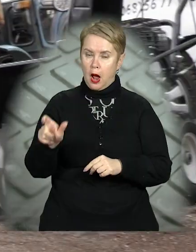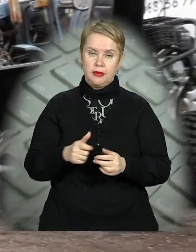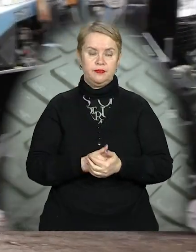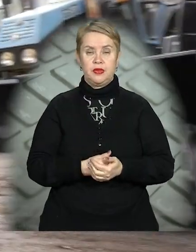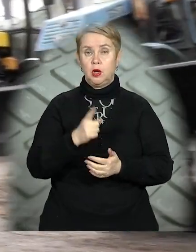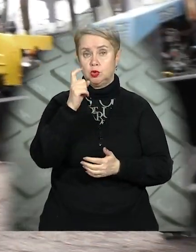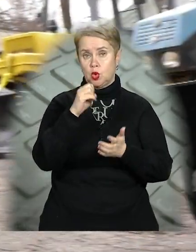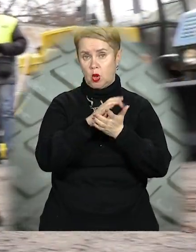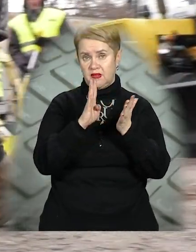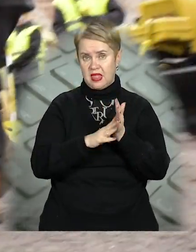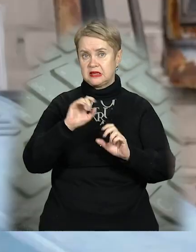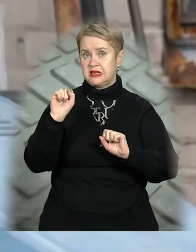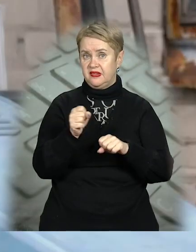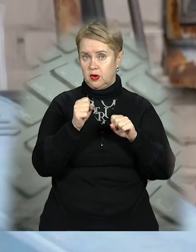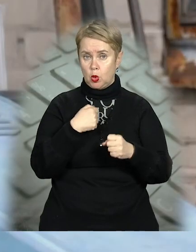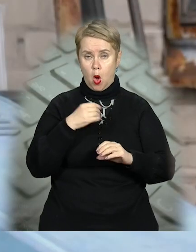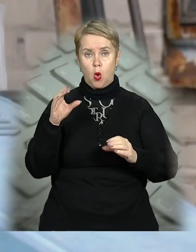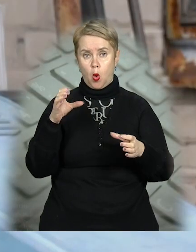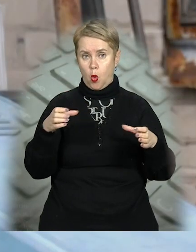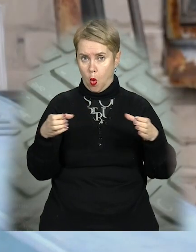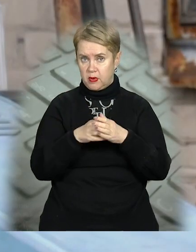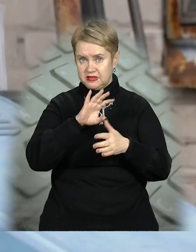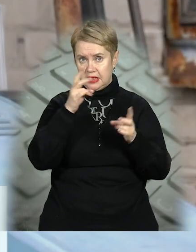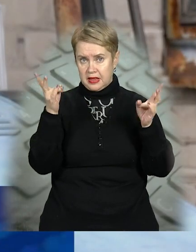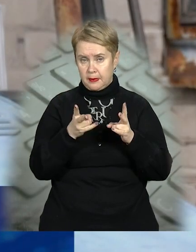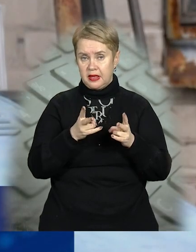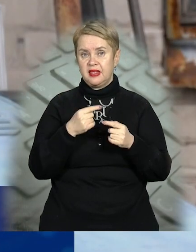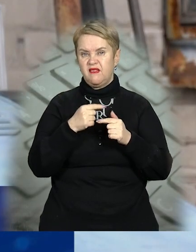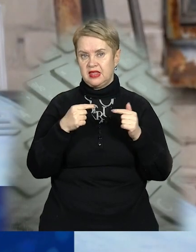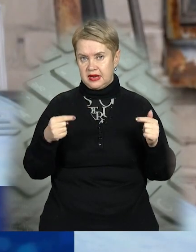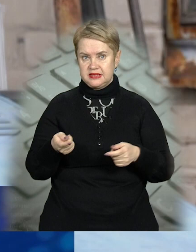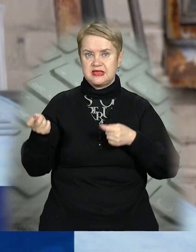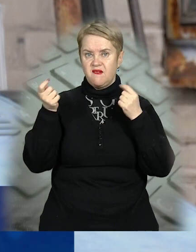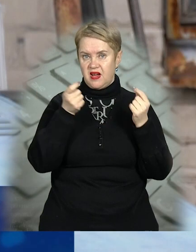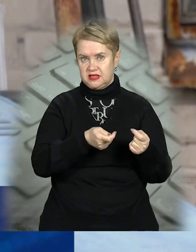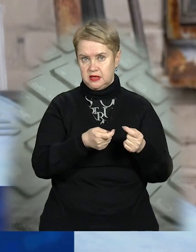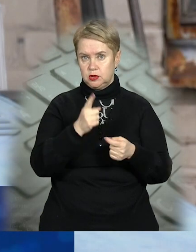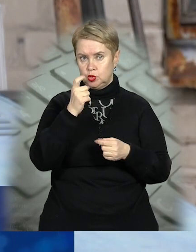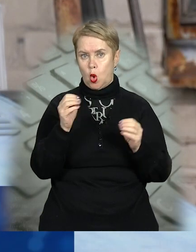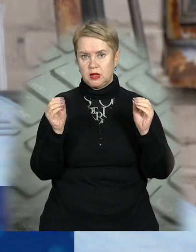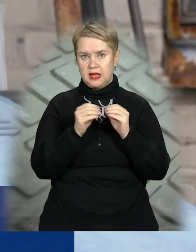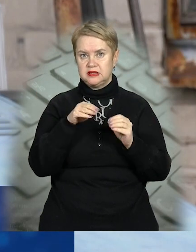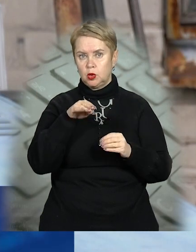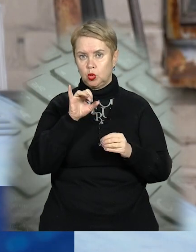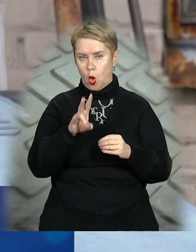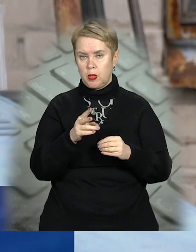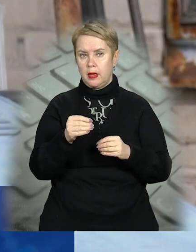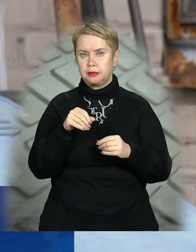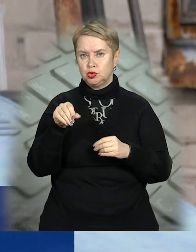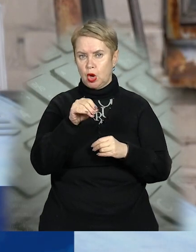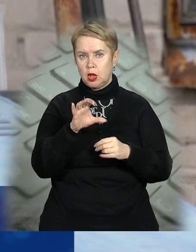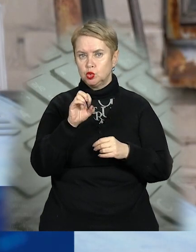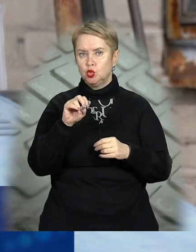119 двірників у нас укомплектовані усім необхідним інвентарем. Завезено 110 тонн піщаної